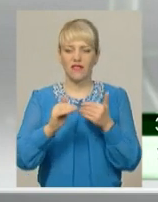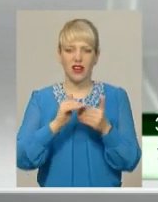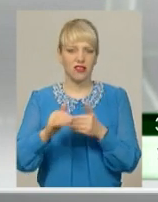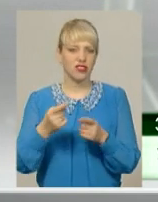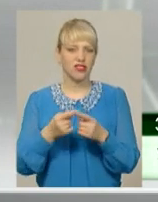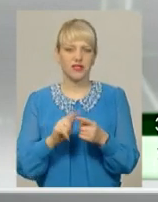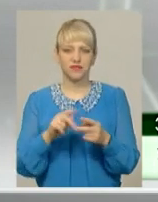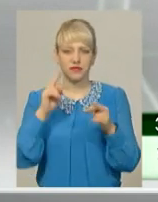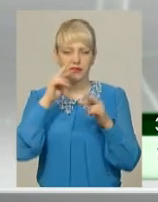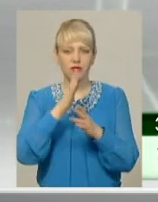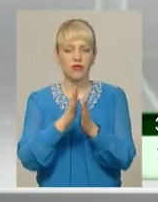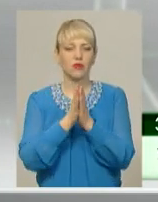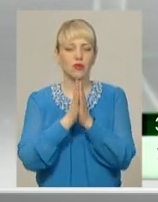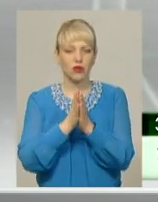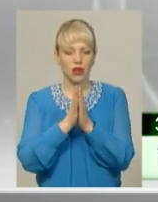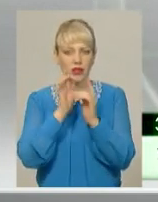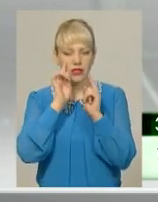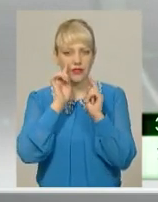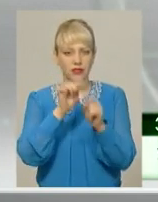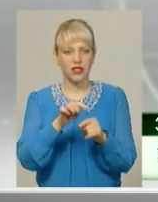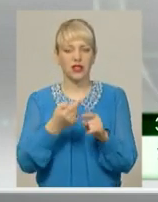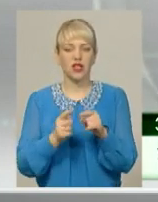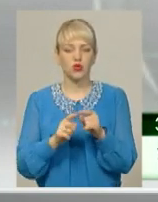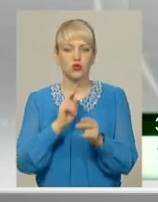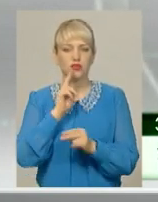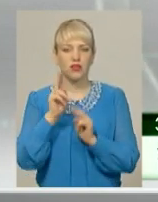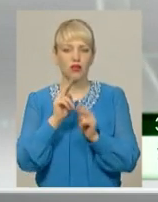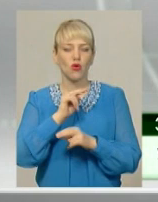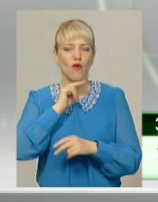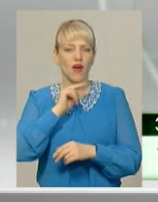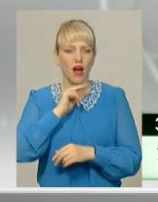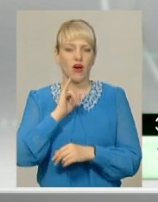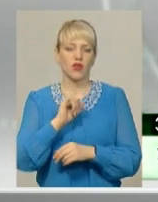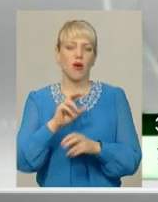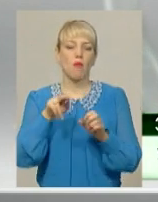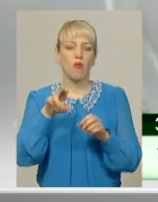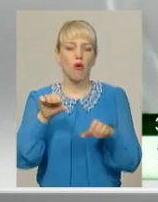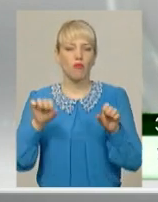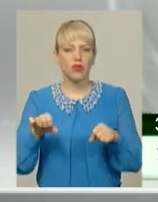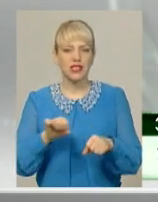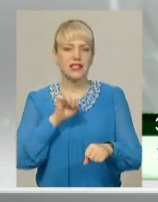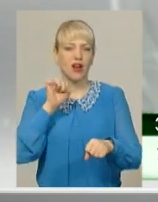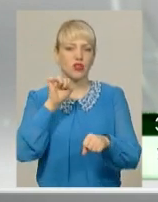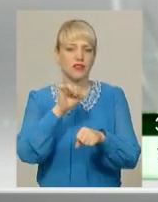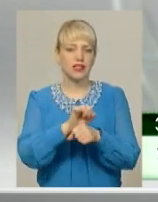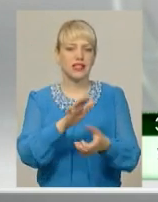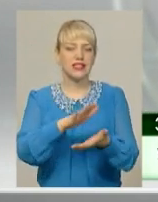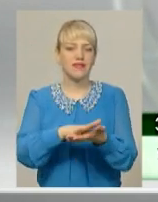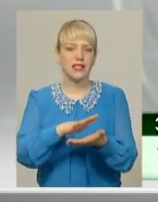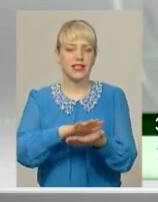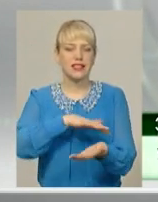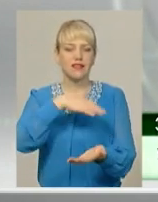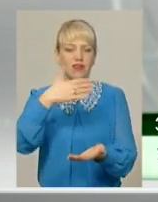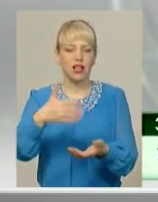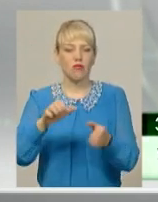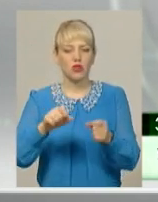Через це велике прохання звернути на цю скаргу увагу і по можливості законсервувати сміттєзвалище і, можливо,